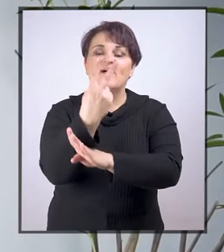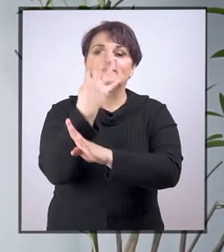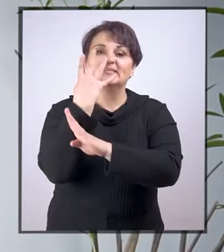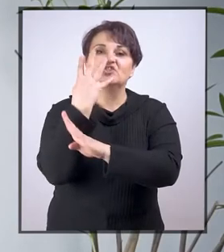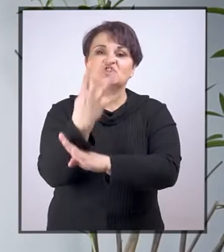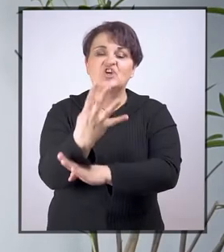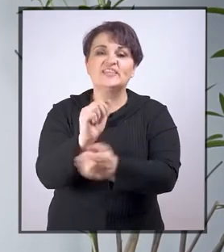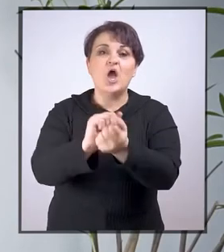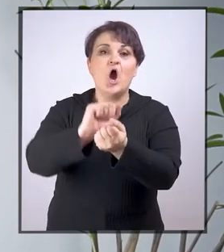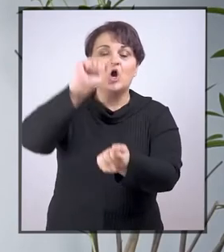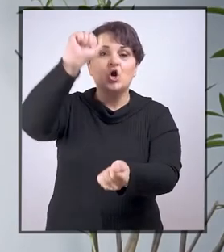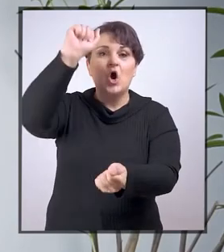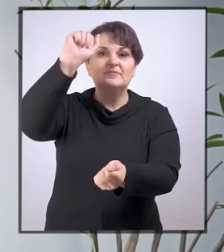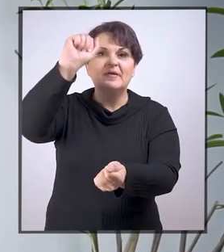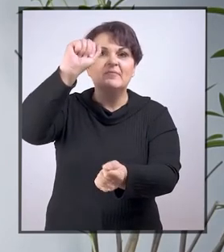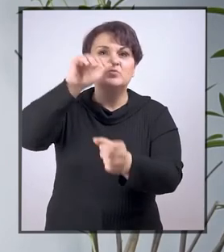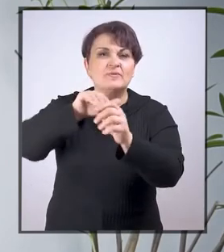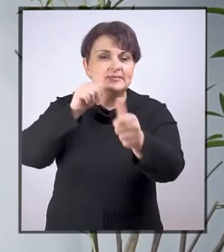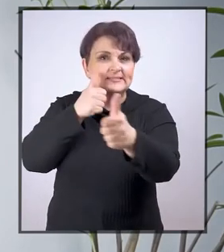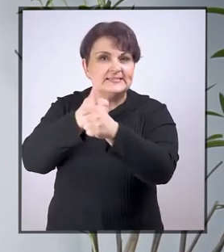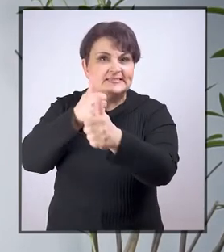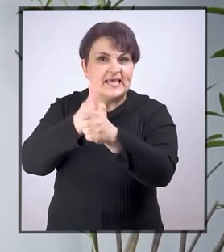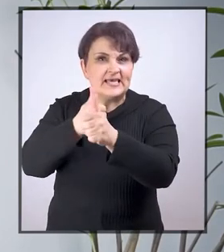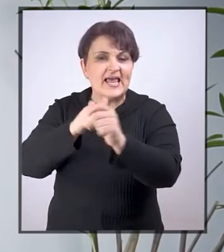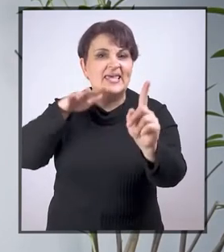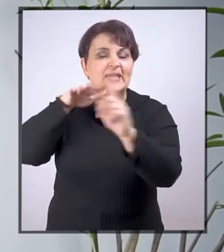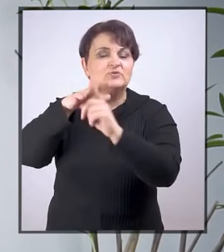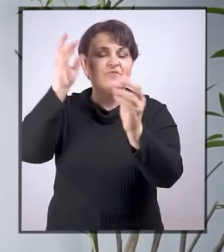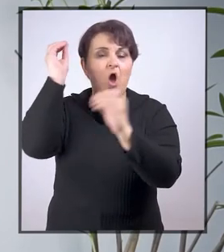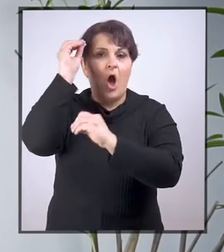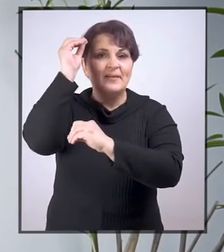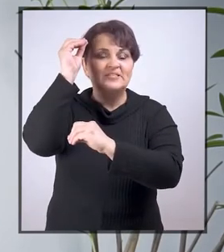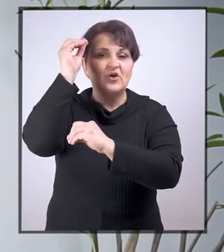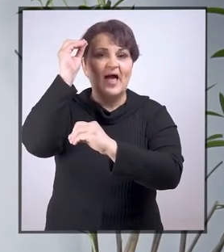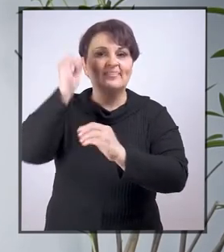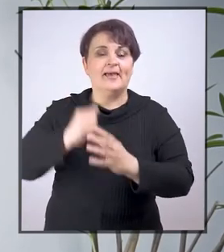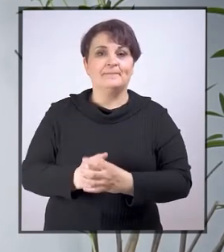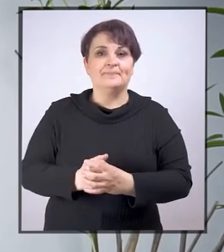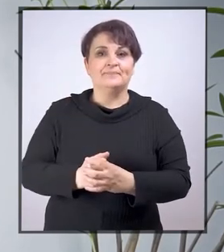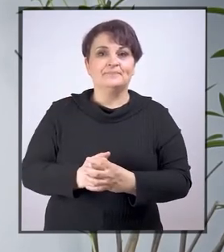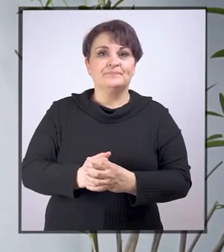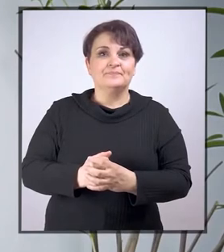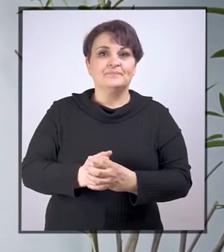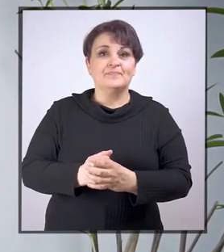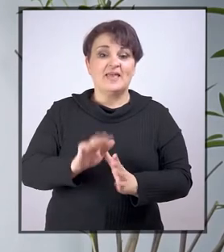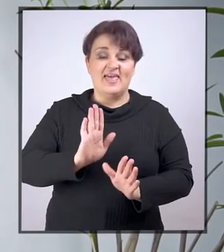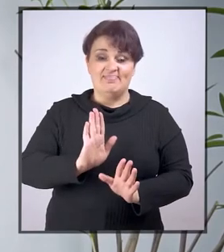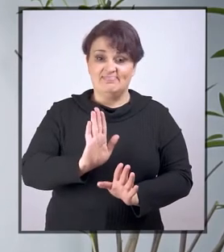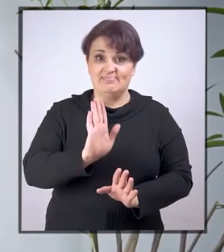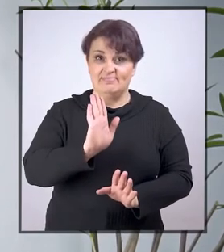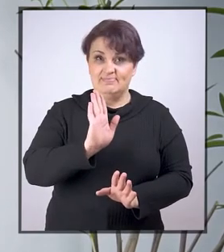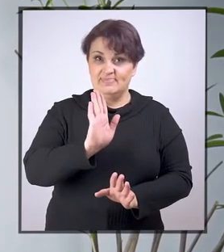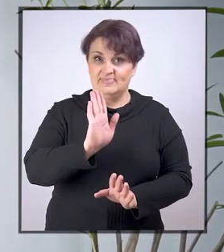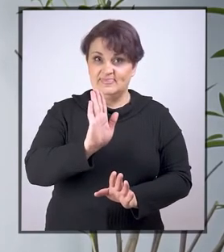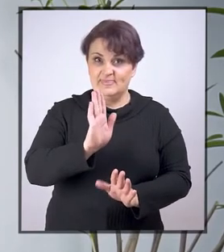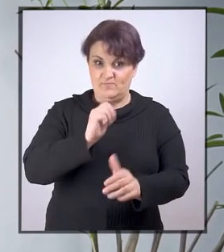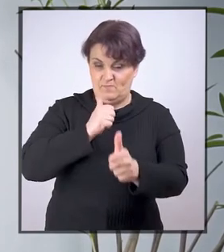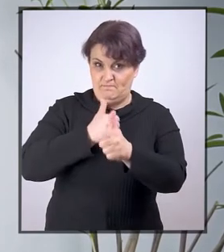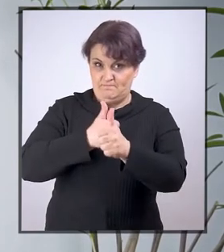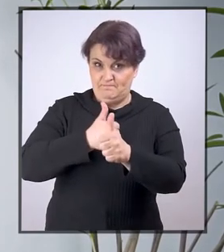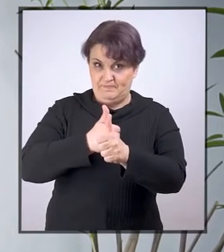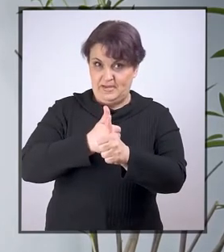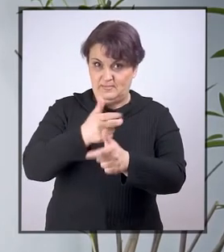24 konvencije, odnosno za praćenje inkluzivnog obrazovanja. Njihovo